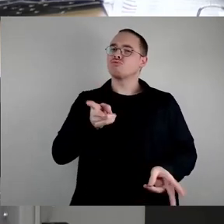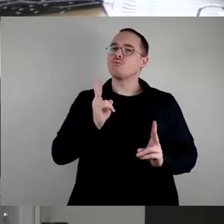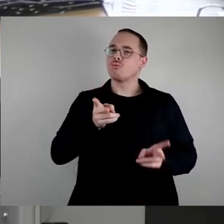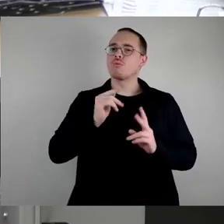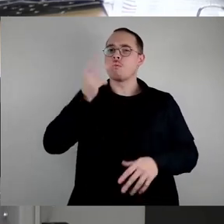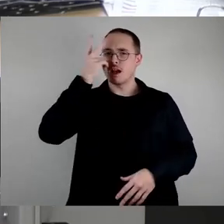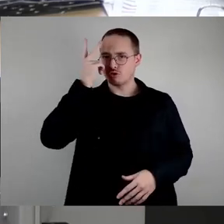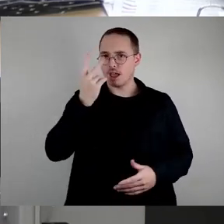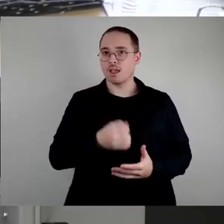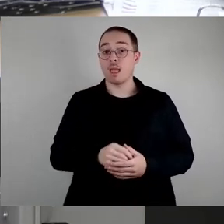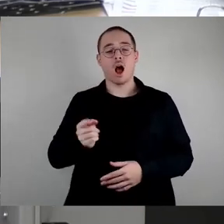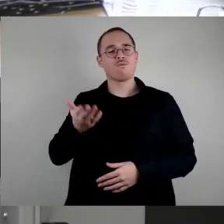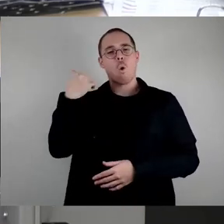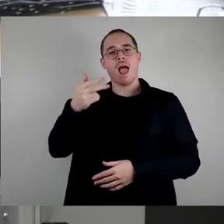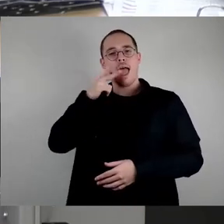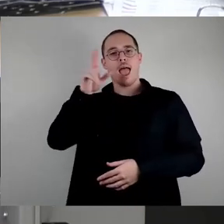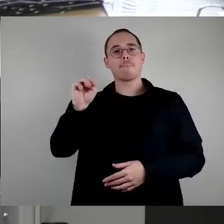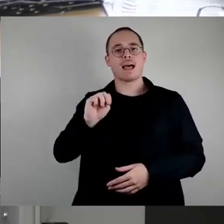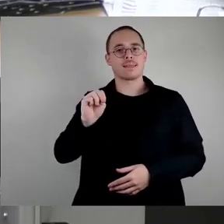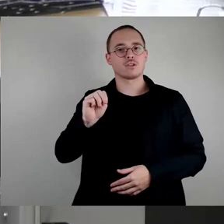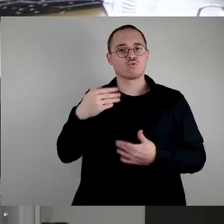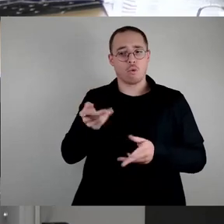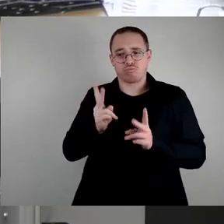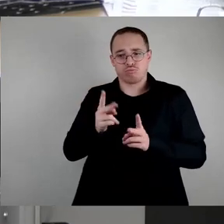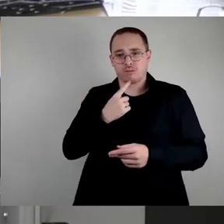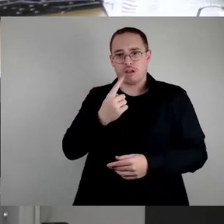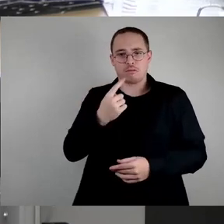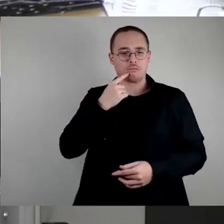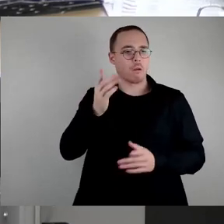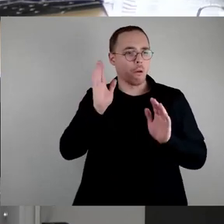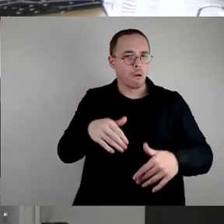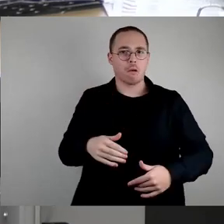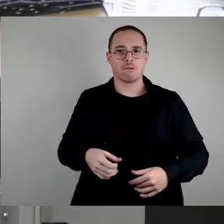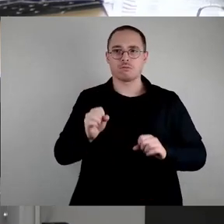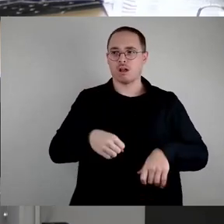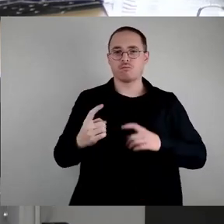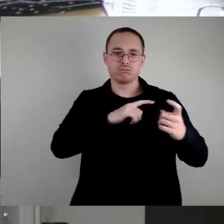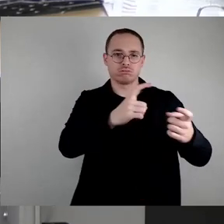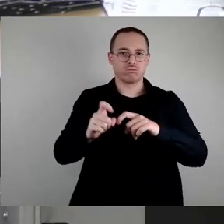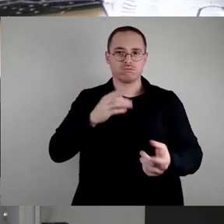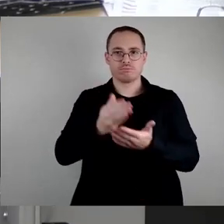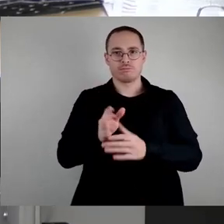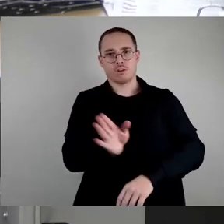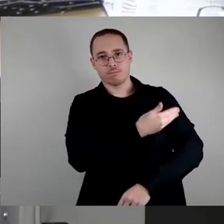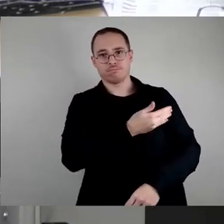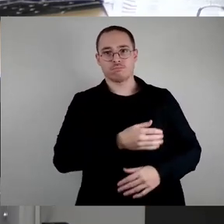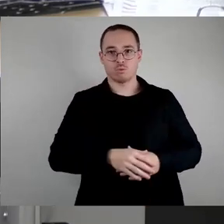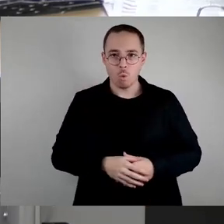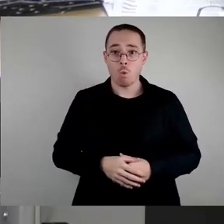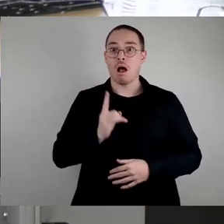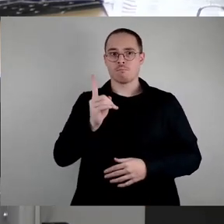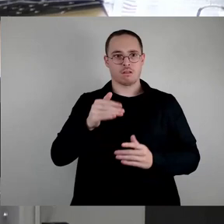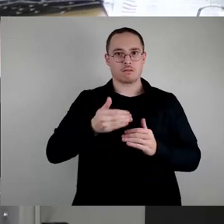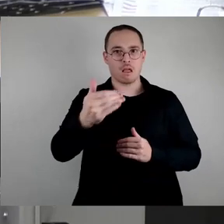Mattes am Anfang hätte man die Debatte eigentlich auch schon abbinden können, weil eigentlich waren alle relevanten und wichtigen Sachen gesagt. Aber das, was dann danach